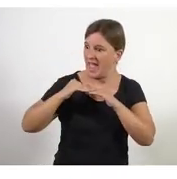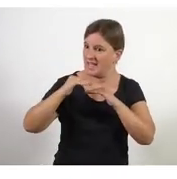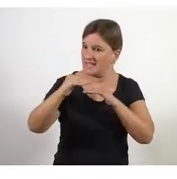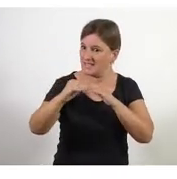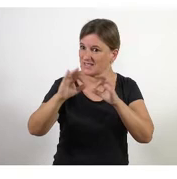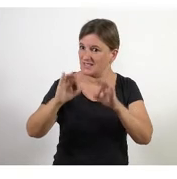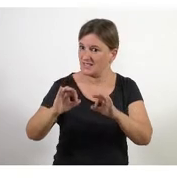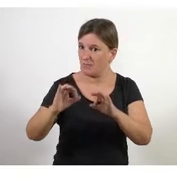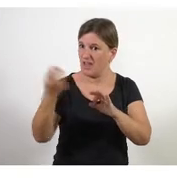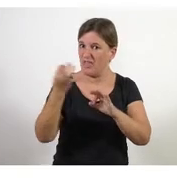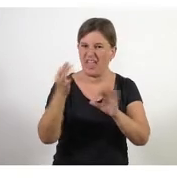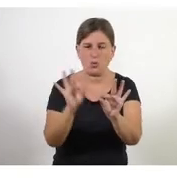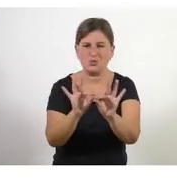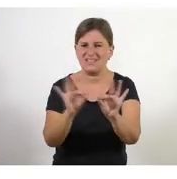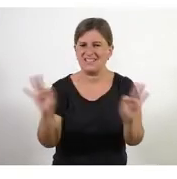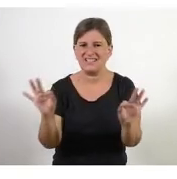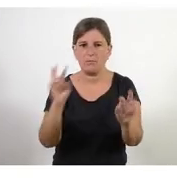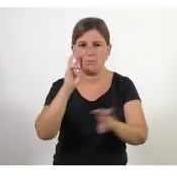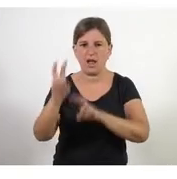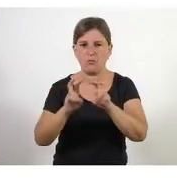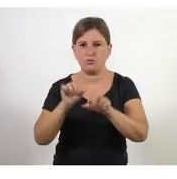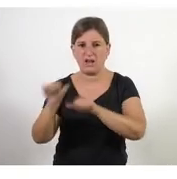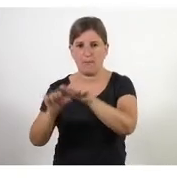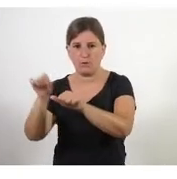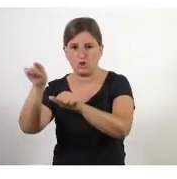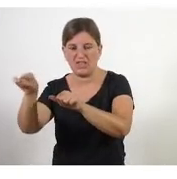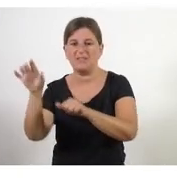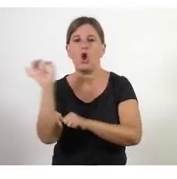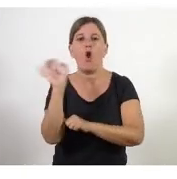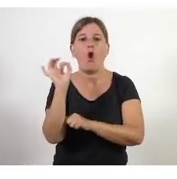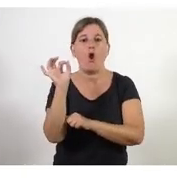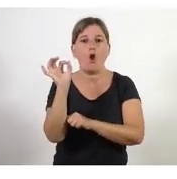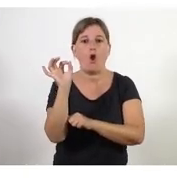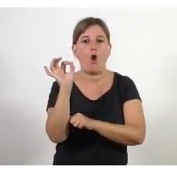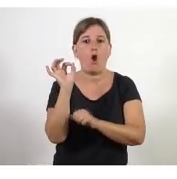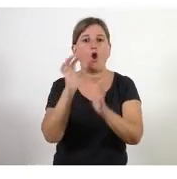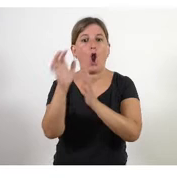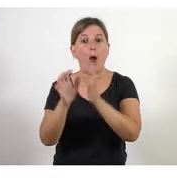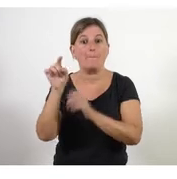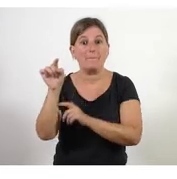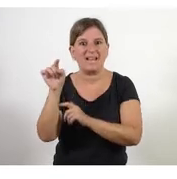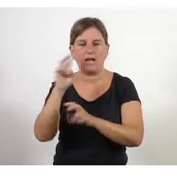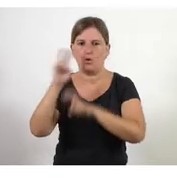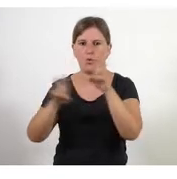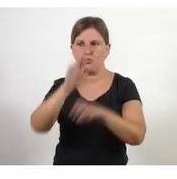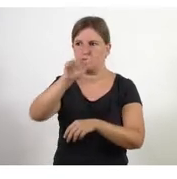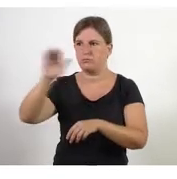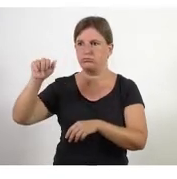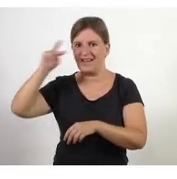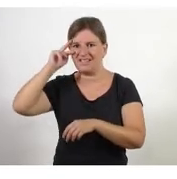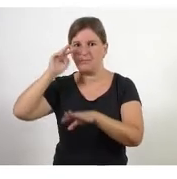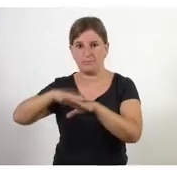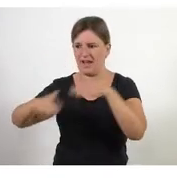un sistema simple crear nous procediments i aplicar-los si el sistema és complicat buscar els experts i generar els